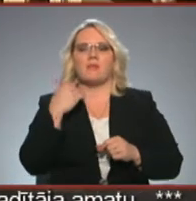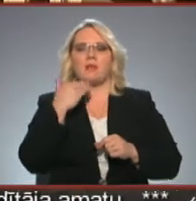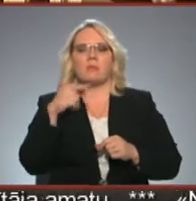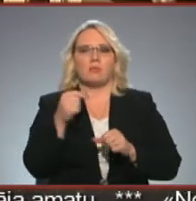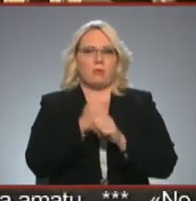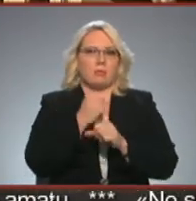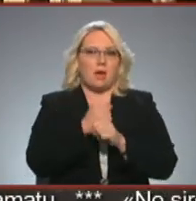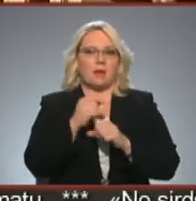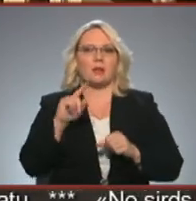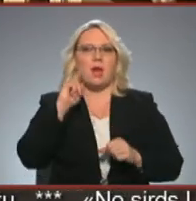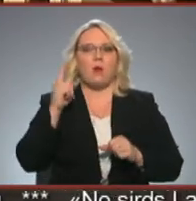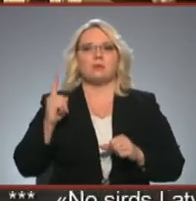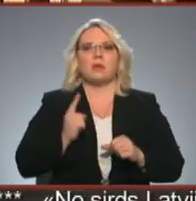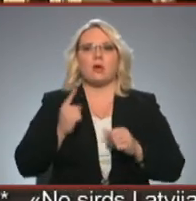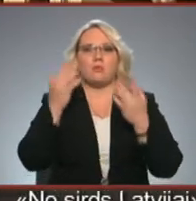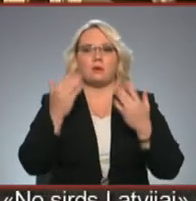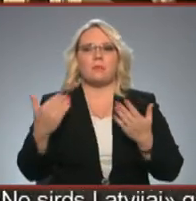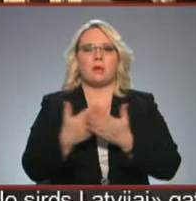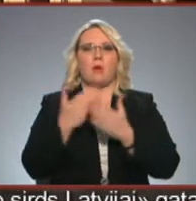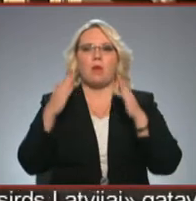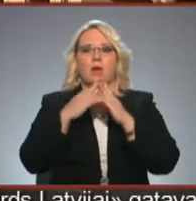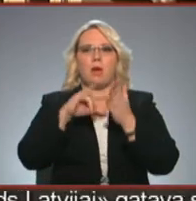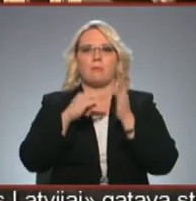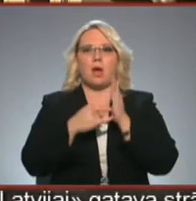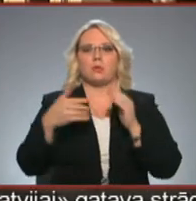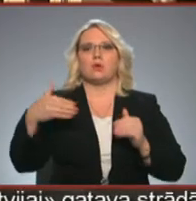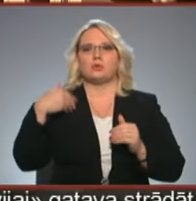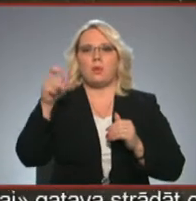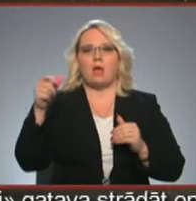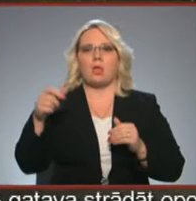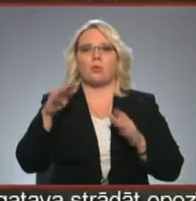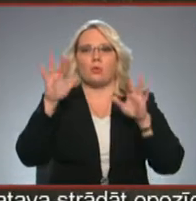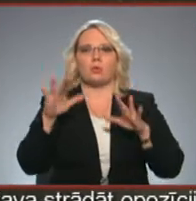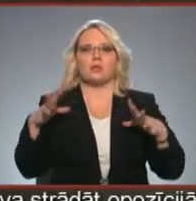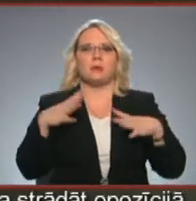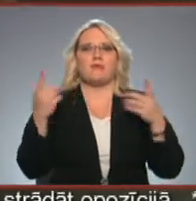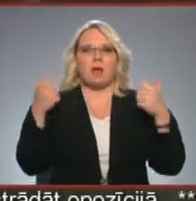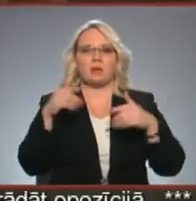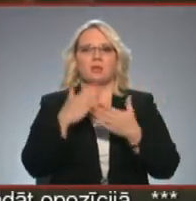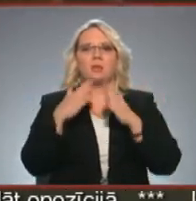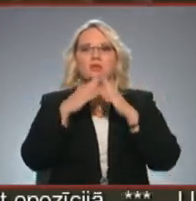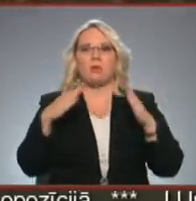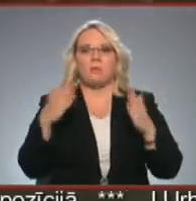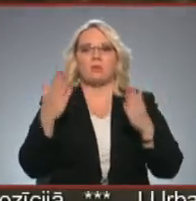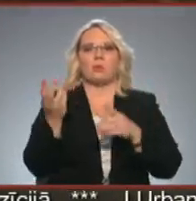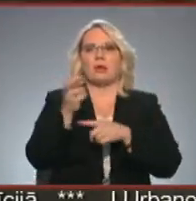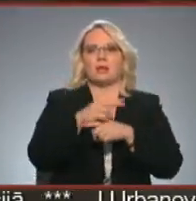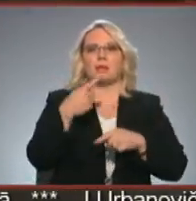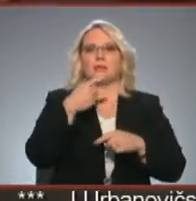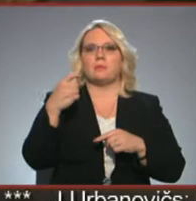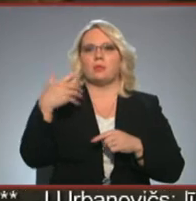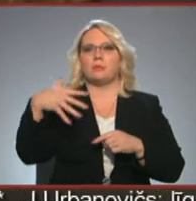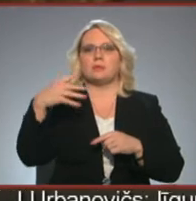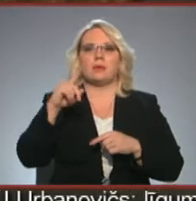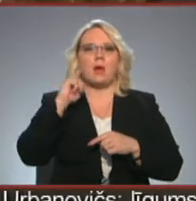darīt. Pirmais jauncargu pasākums jaunajā ēkā plānots jau skolēnu rudens brīvlaikā, ka šeit notiks nometnē, uz kur ieradīsies aptuvenis 150